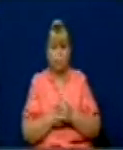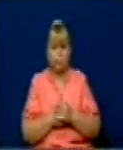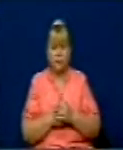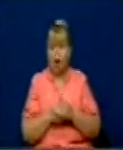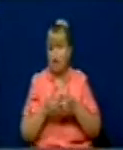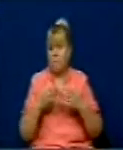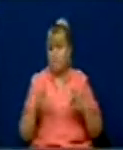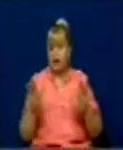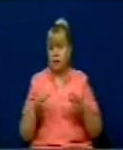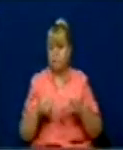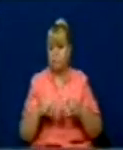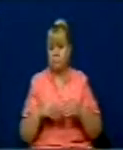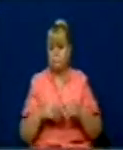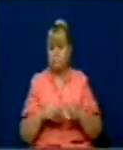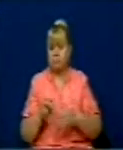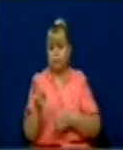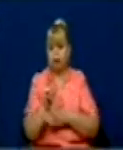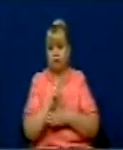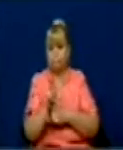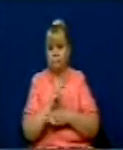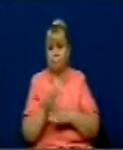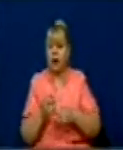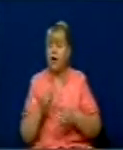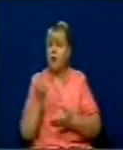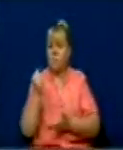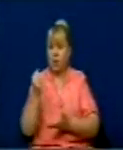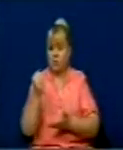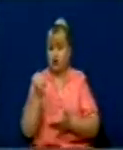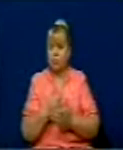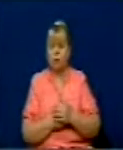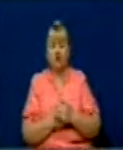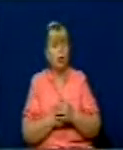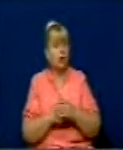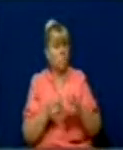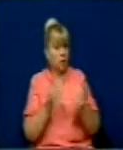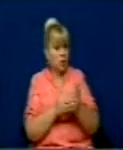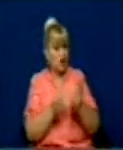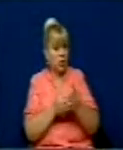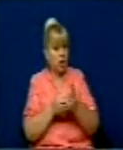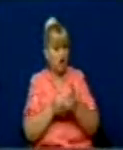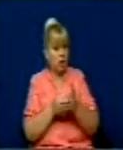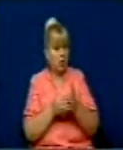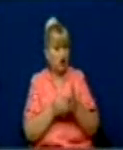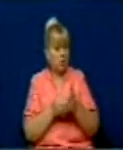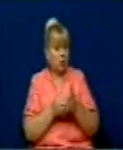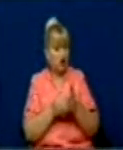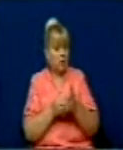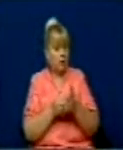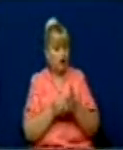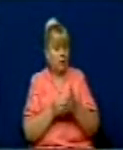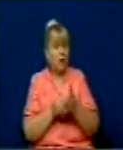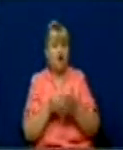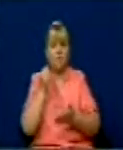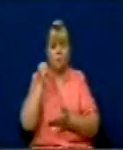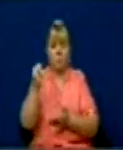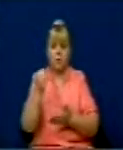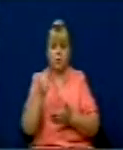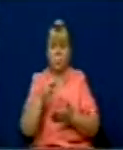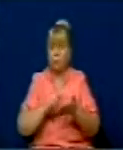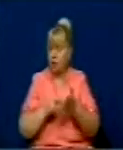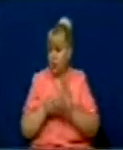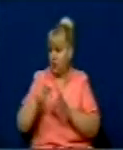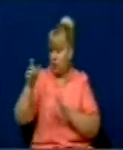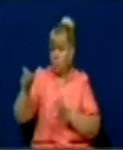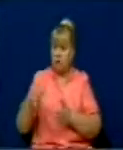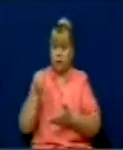hapsirë për keq përdorime të fundeve, nëse ka nevoj të rritet e dhe fundi për subjekteve politike nga